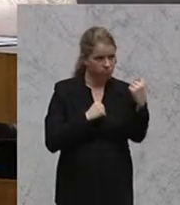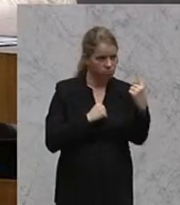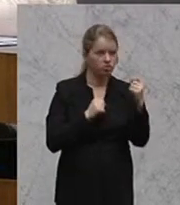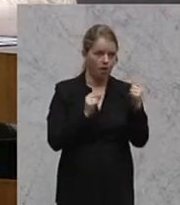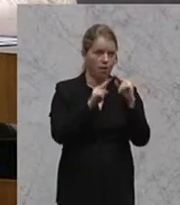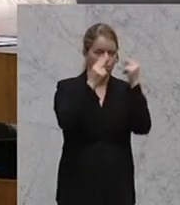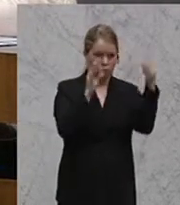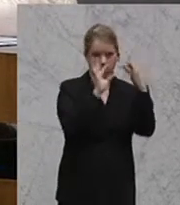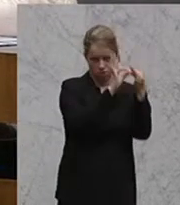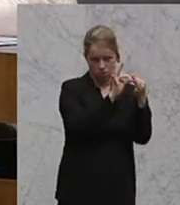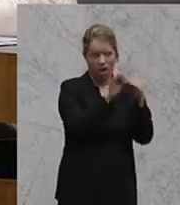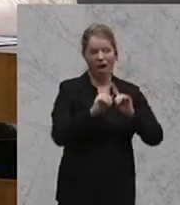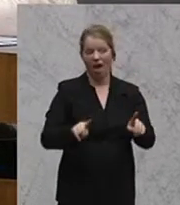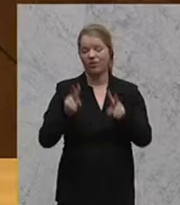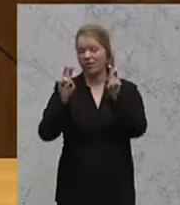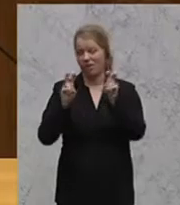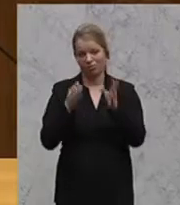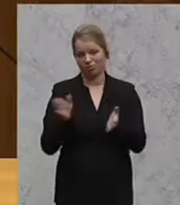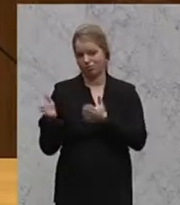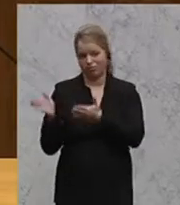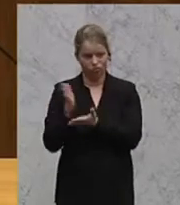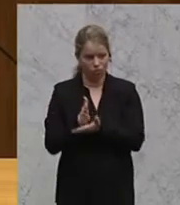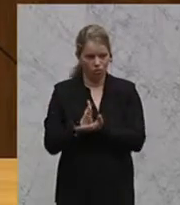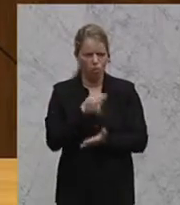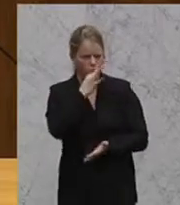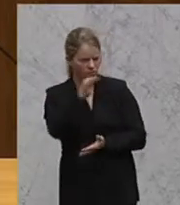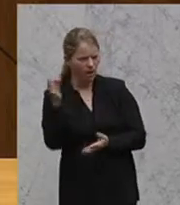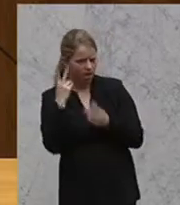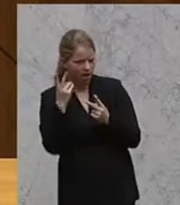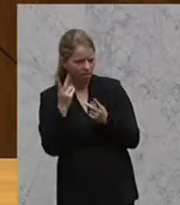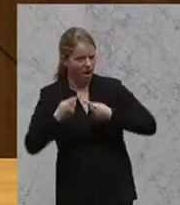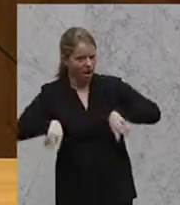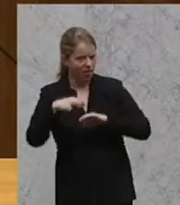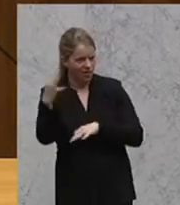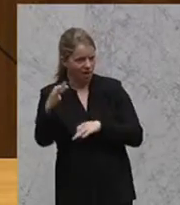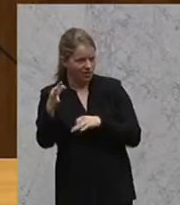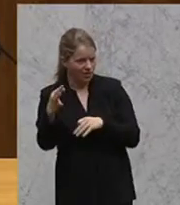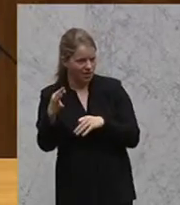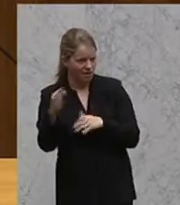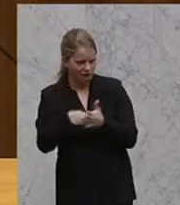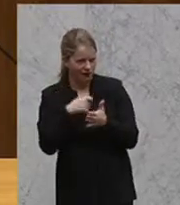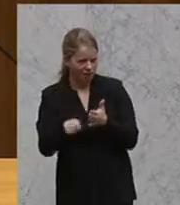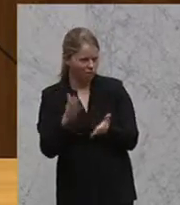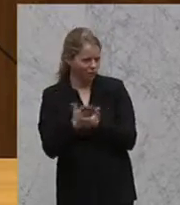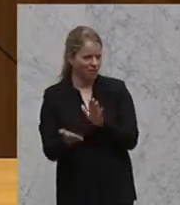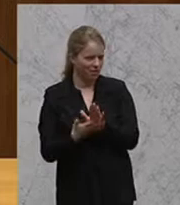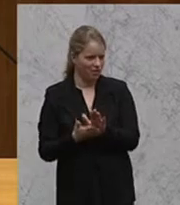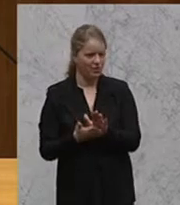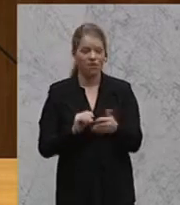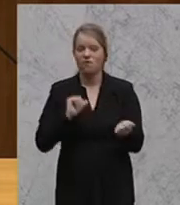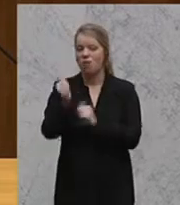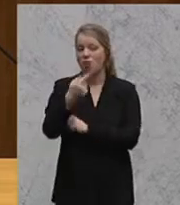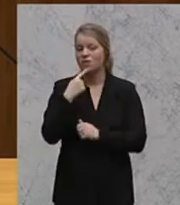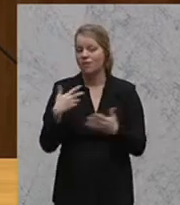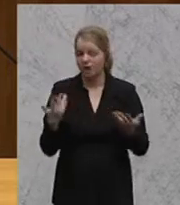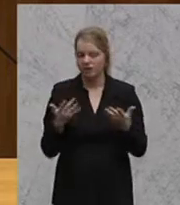verankert, in anderen Gremien scheitert es ein bisschen, was auch aktuelle Umfragewerte bei den Landtagswahlen zeigen. Ich darf aber gleich vorweg sagen, dass natürlich